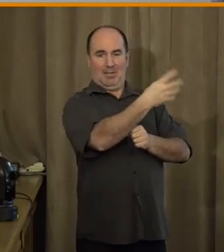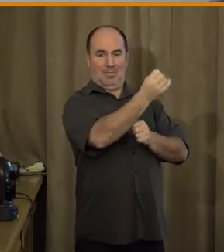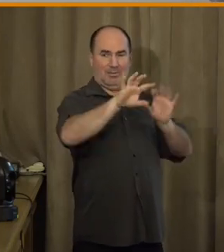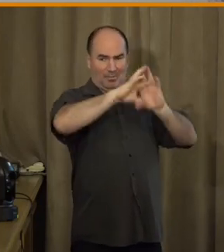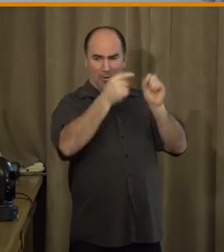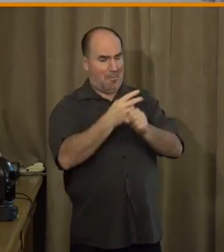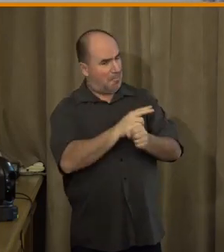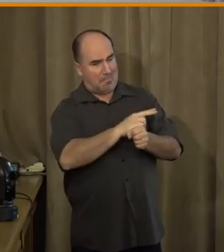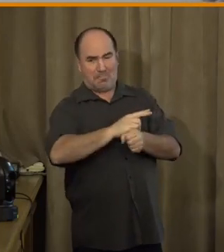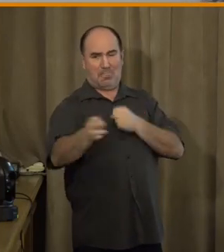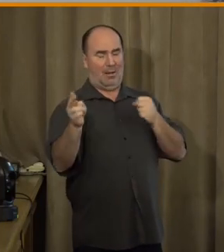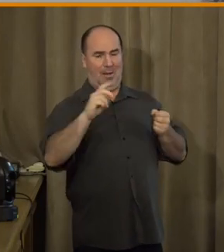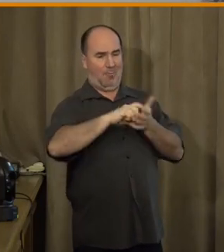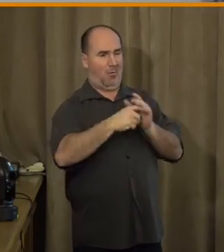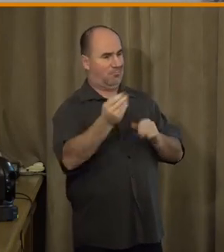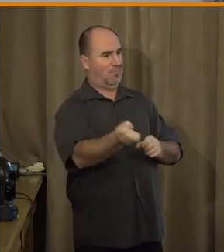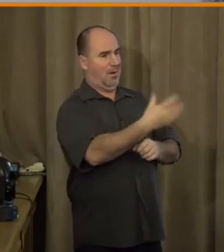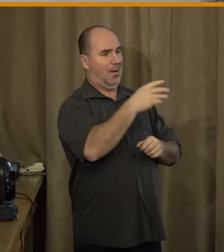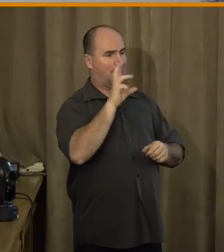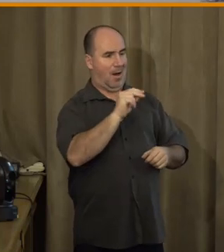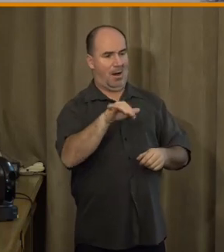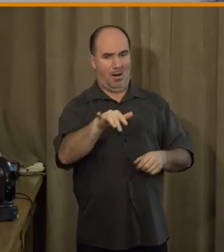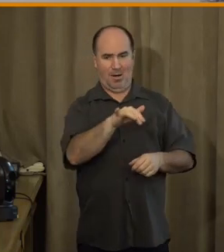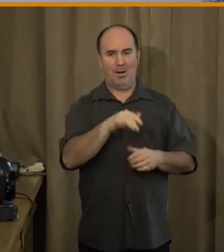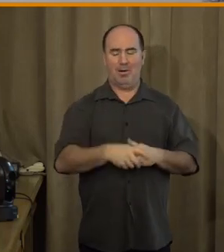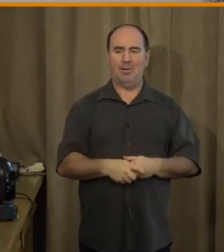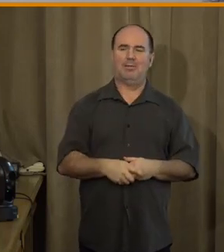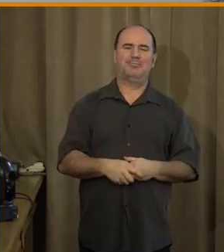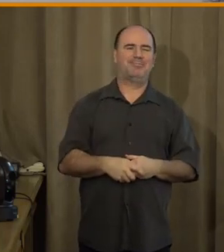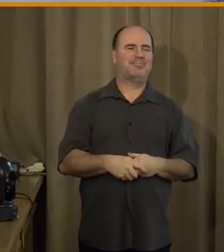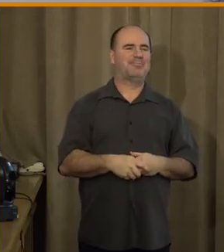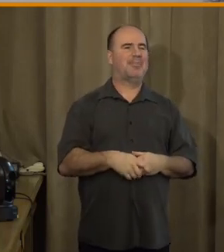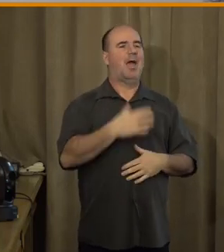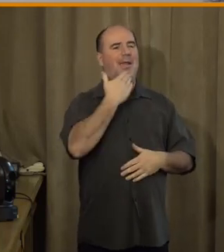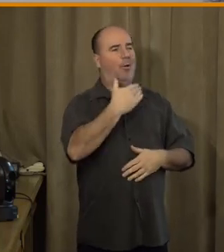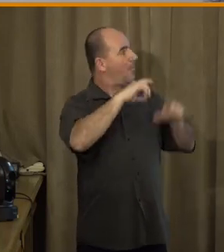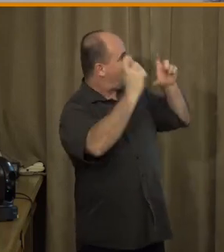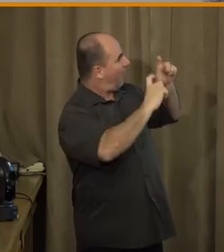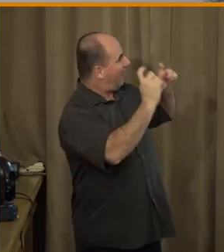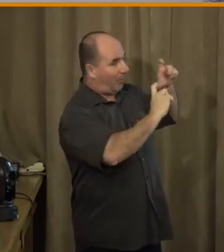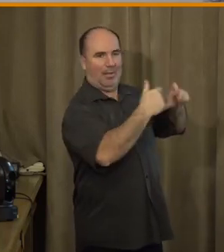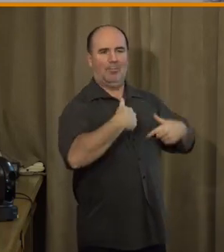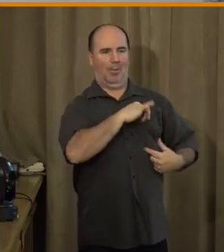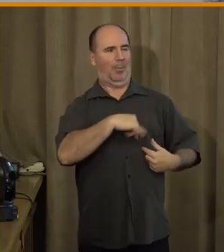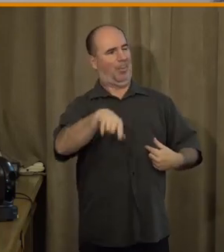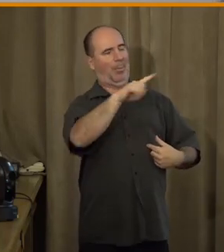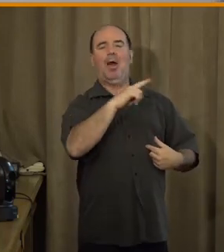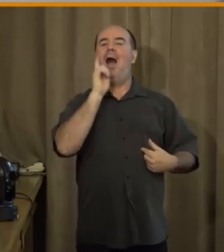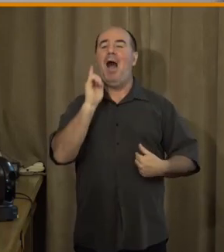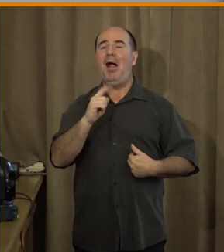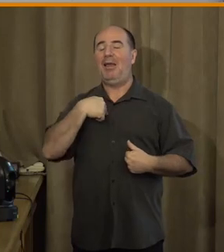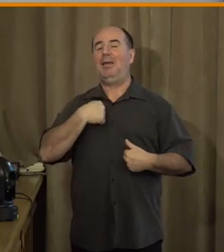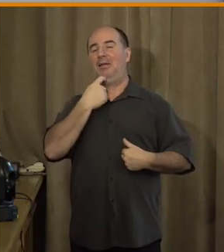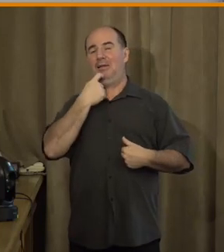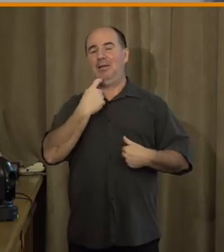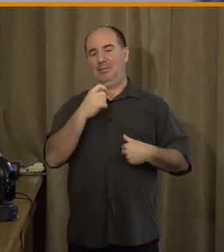nemusíte fotografovat, samozřejmě můžete, jsme rádi za zájem, ale budete mít i odkaz na tu celou studii těch dat je tam mnohem víc a